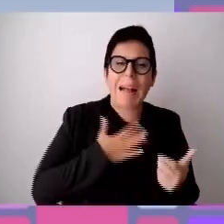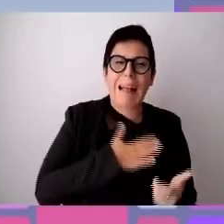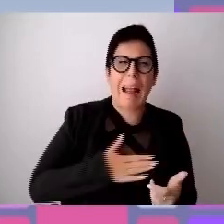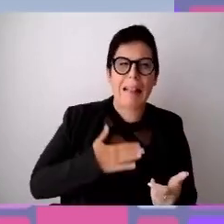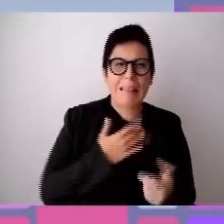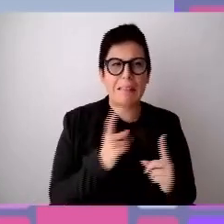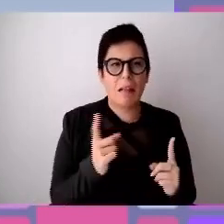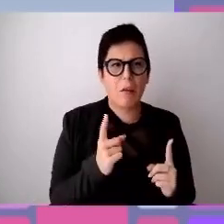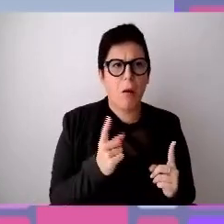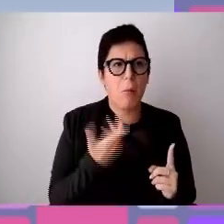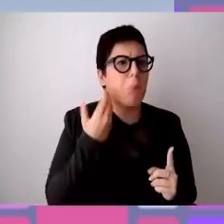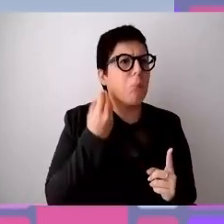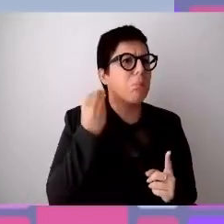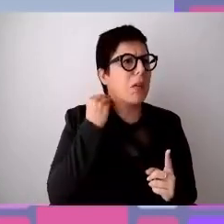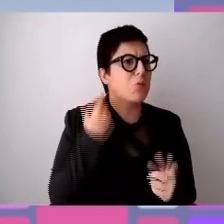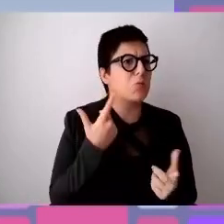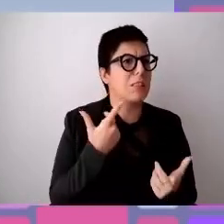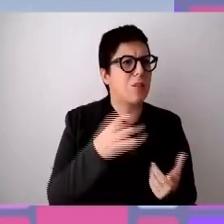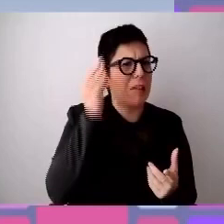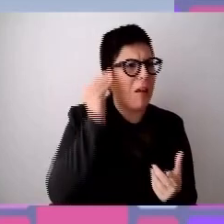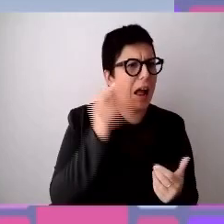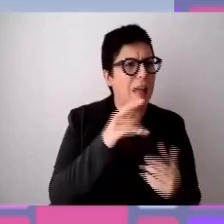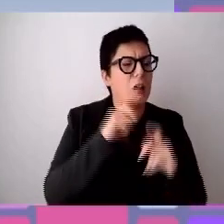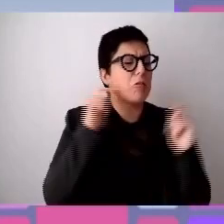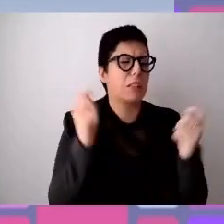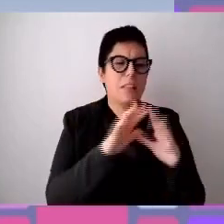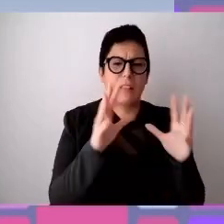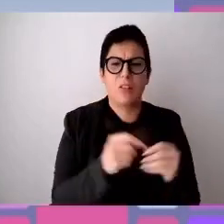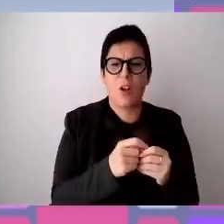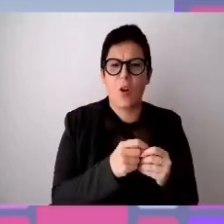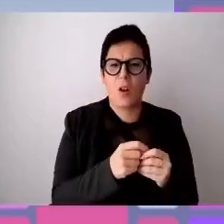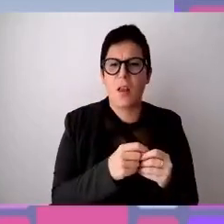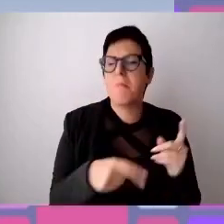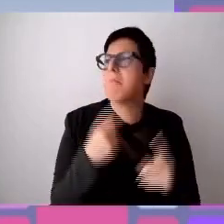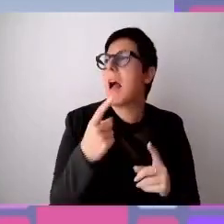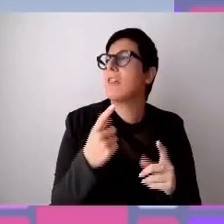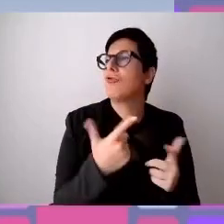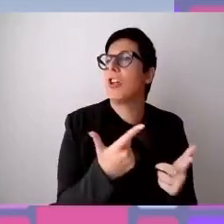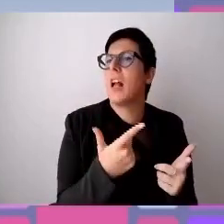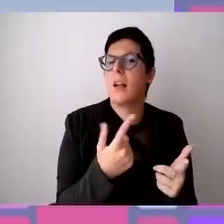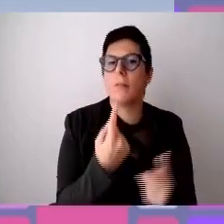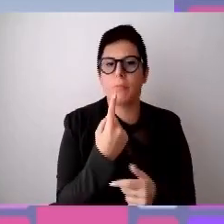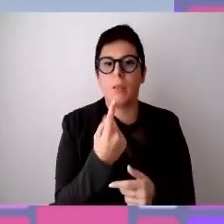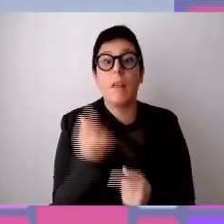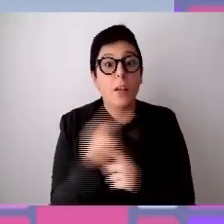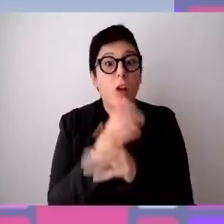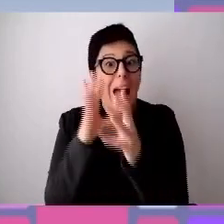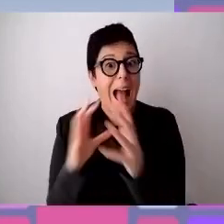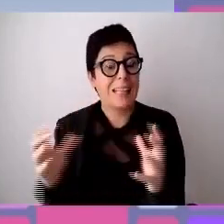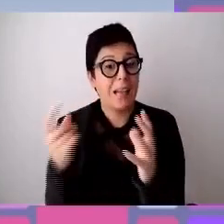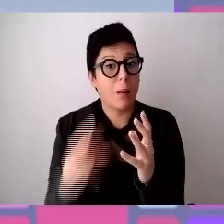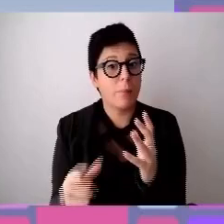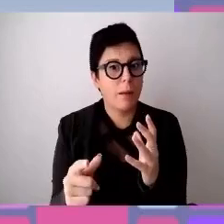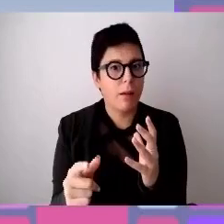questione di pregiudizio di fondo per ignoranza o per generalizzazione da un caso di insuccesso questa azienda invece ha voluto in modo